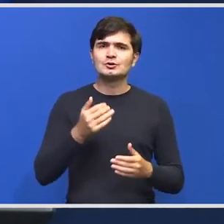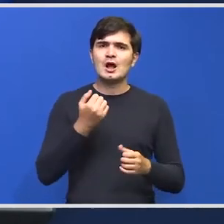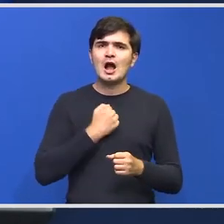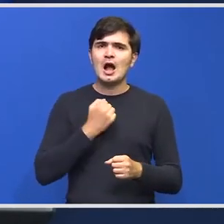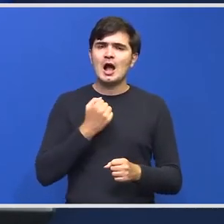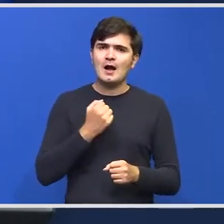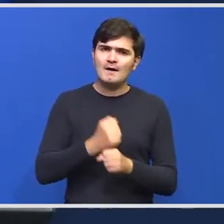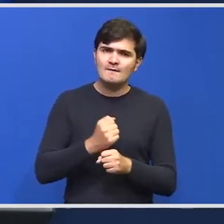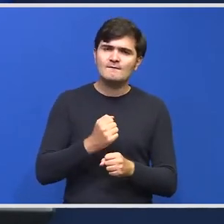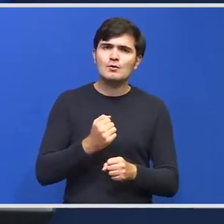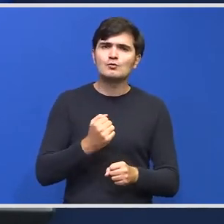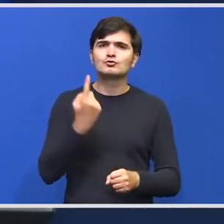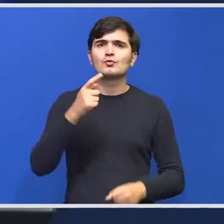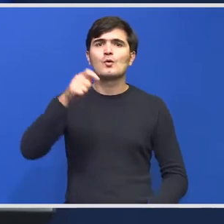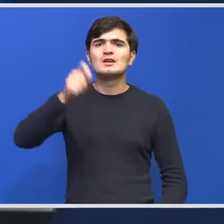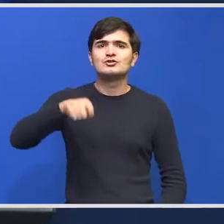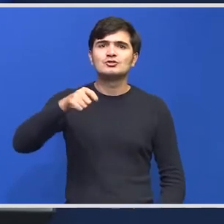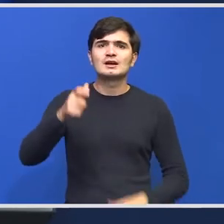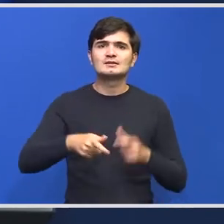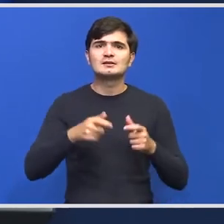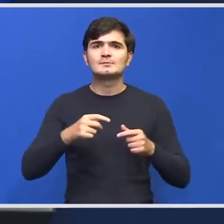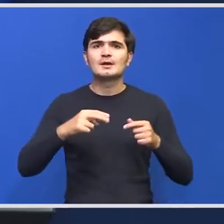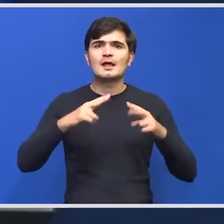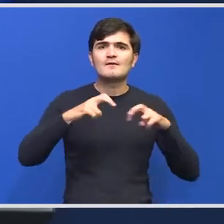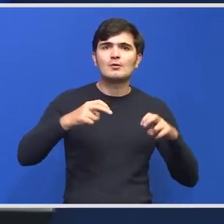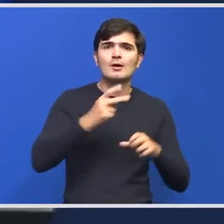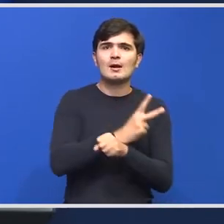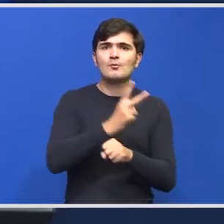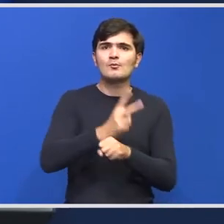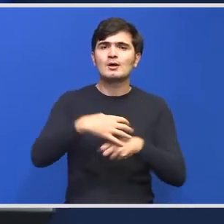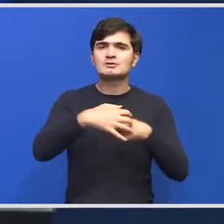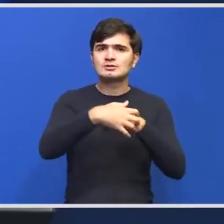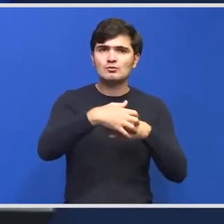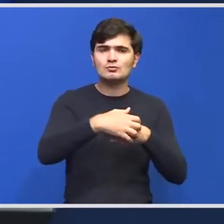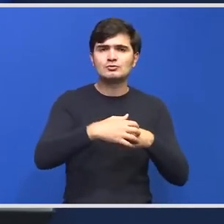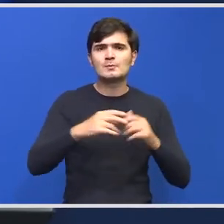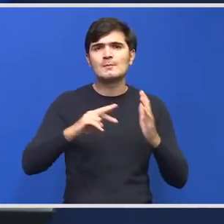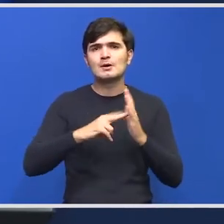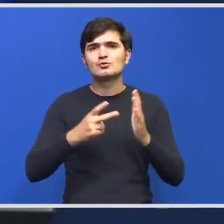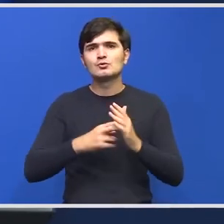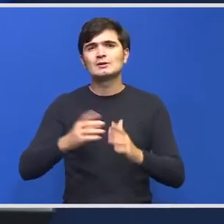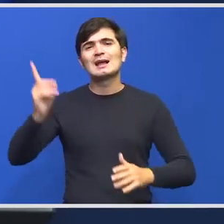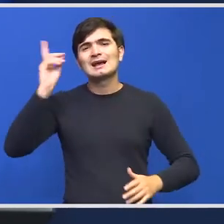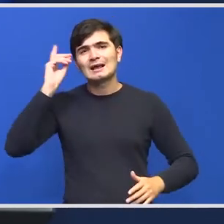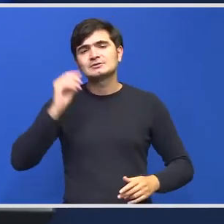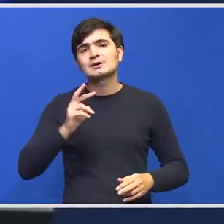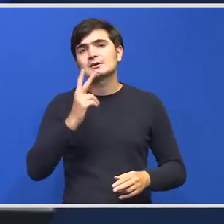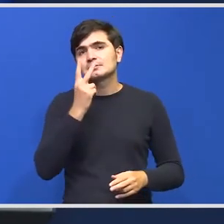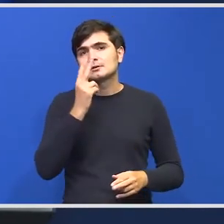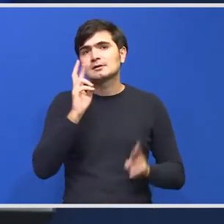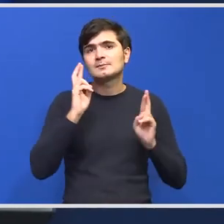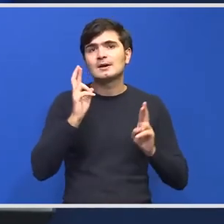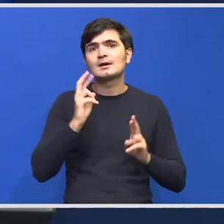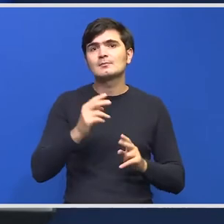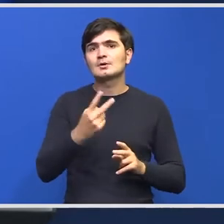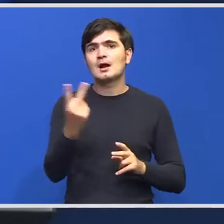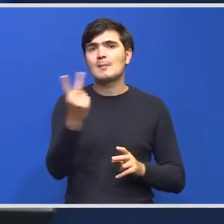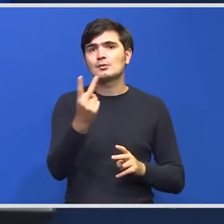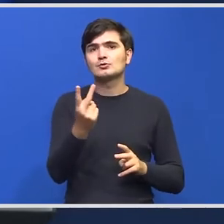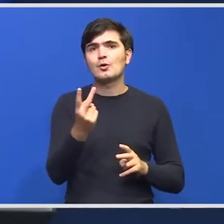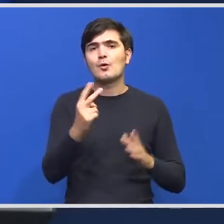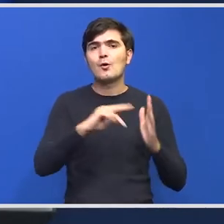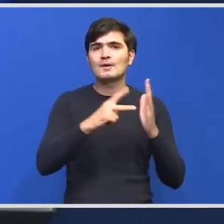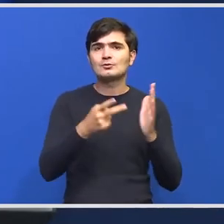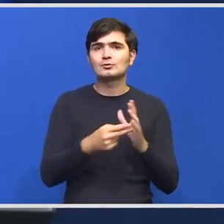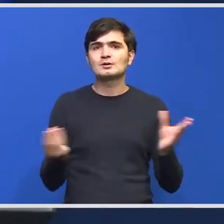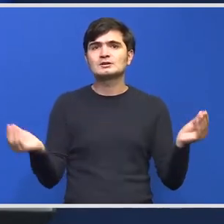privind evaluarea populației de urși pe metodele clasice să sperăm că cele două se vor completa și vom vedea și diferențele dintre